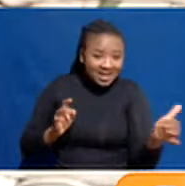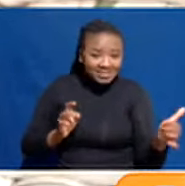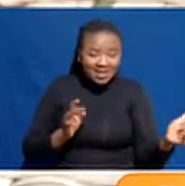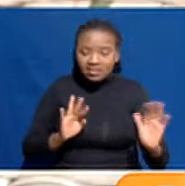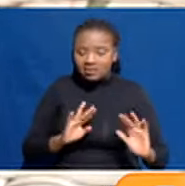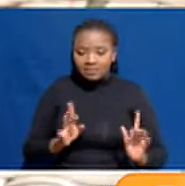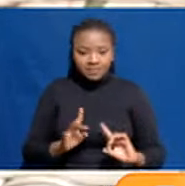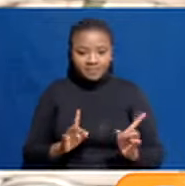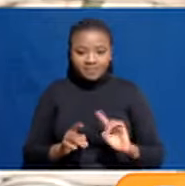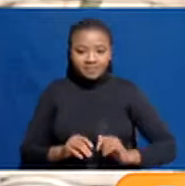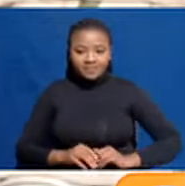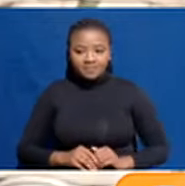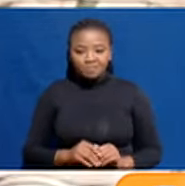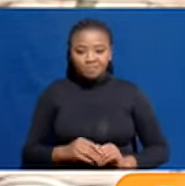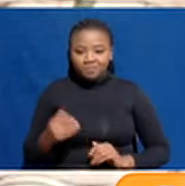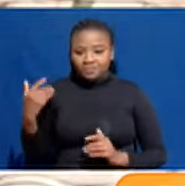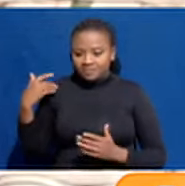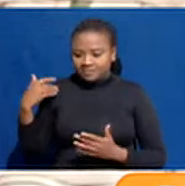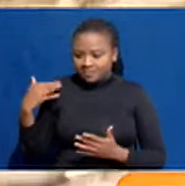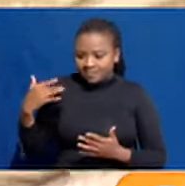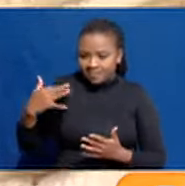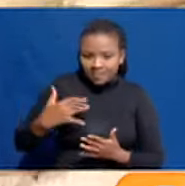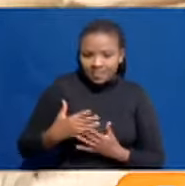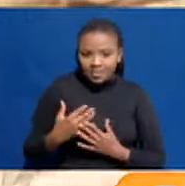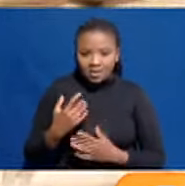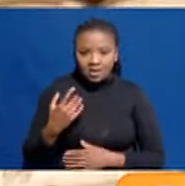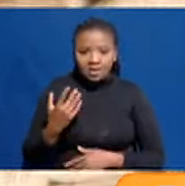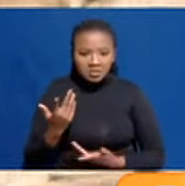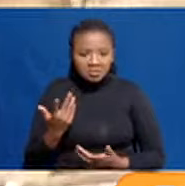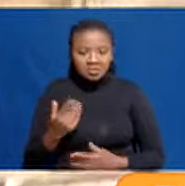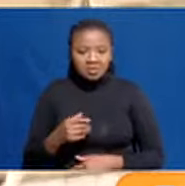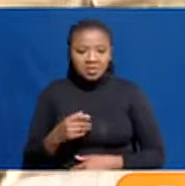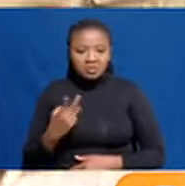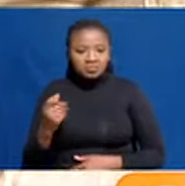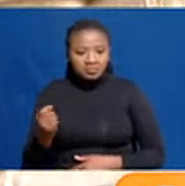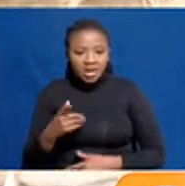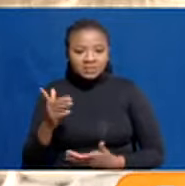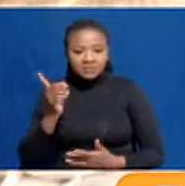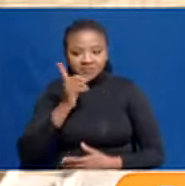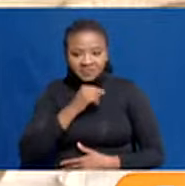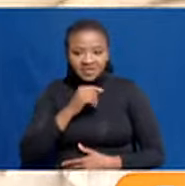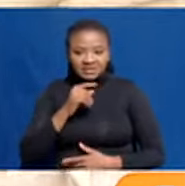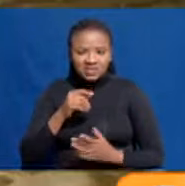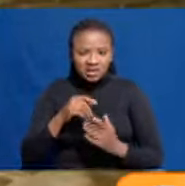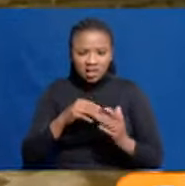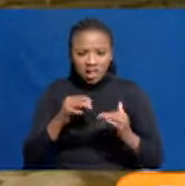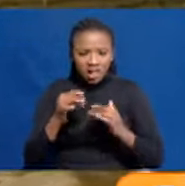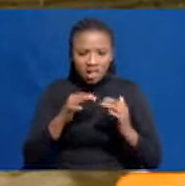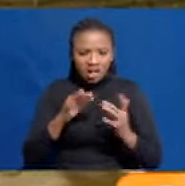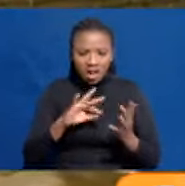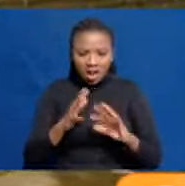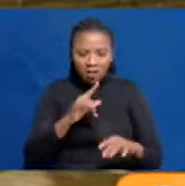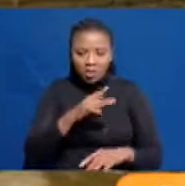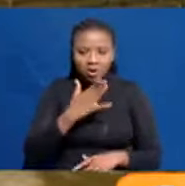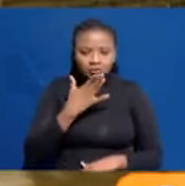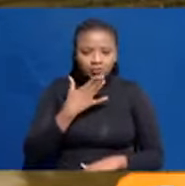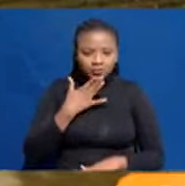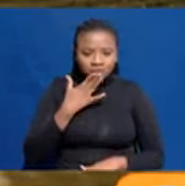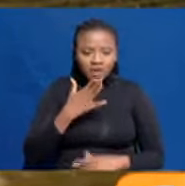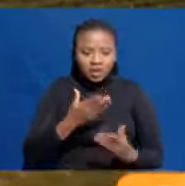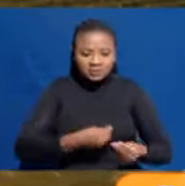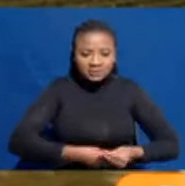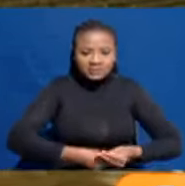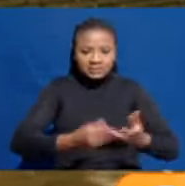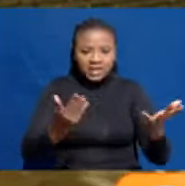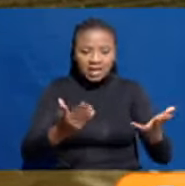Miezi baada atanda beluwa kuhusu kwa chiliwa kwa sukari iliokuwa na matatizo kwa soko lahumu nchini. Mashirika iliuhusika